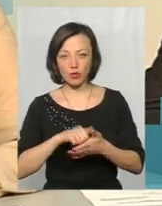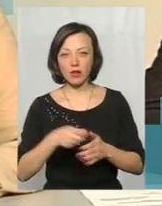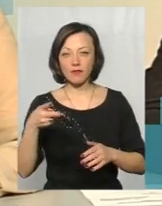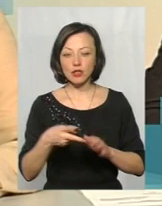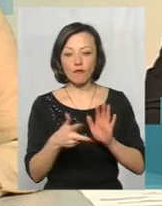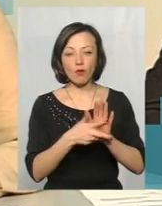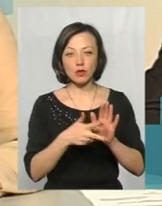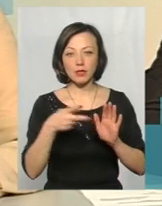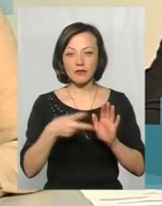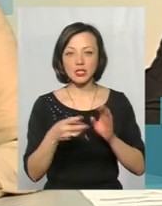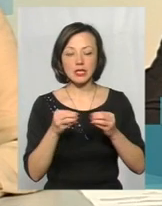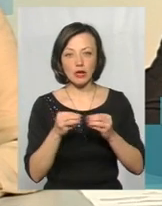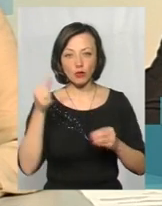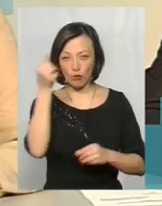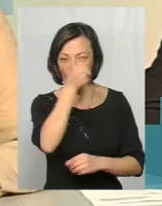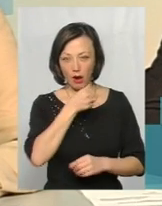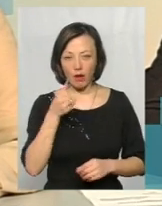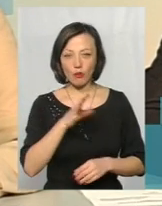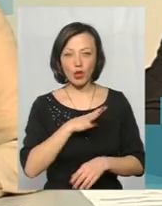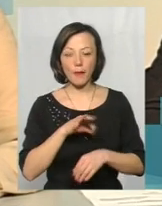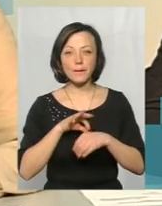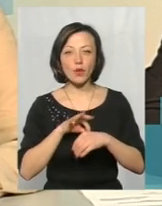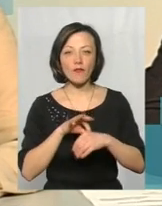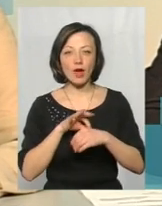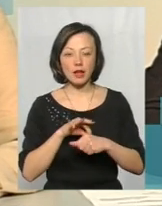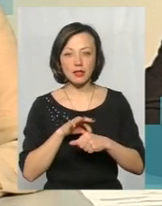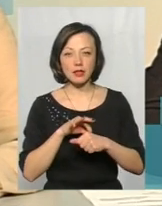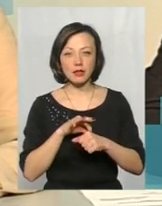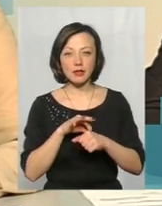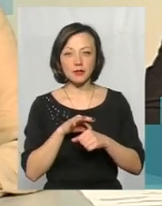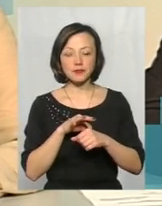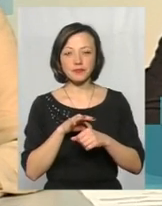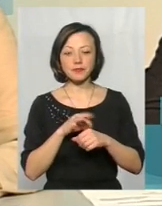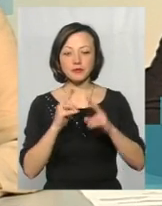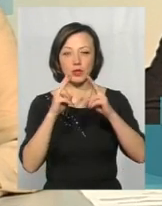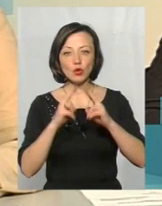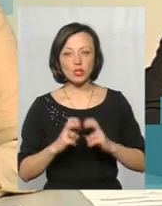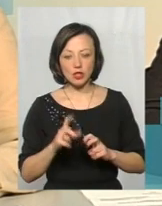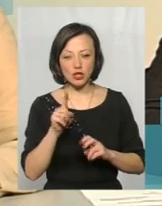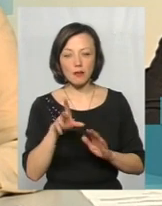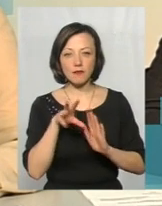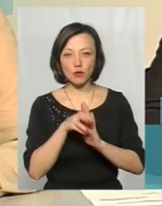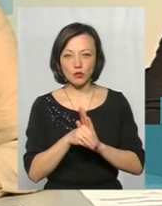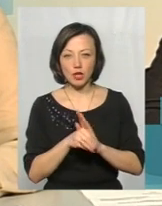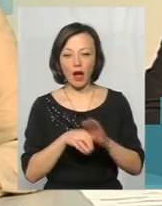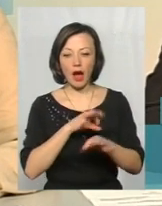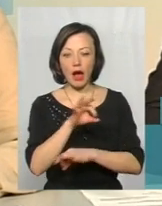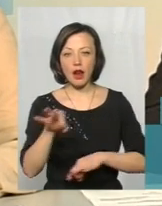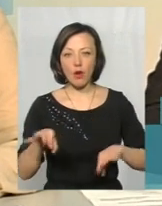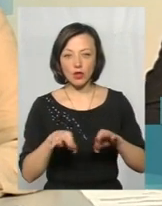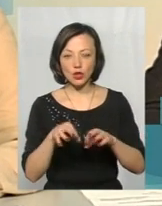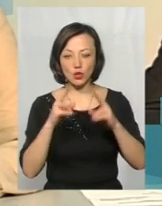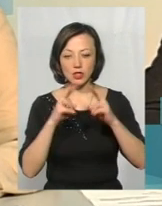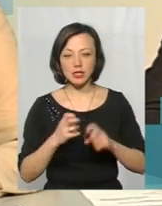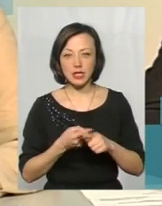2008-2010 роках були проведені там дослідження, в тому числі і археологічні дослідження на